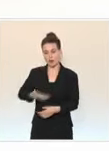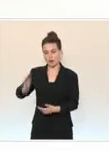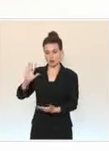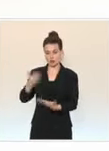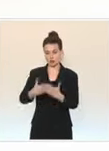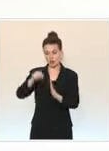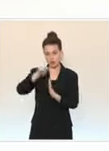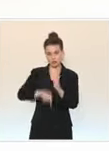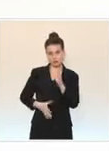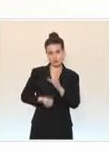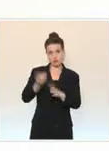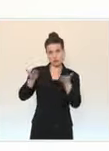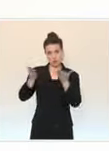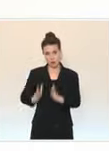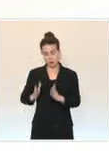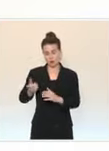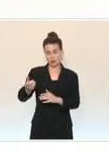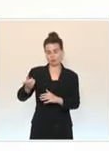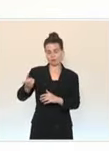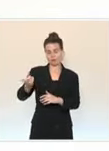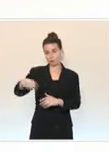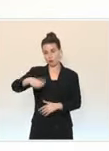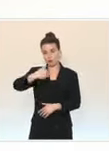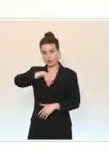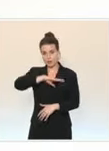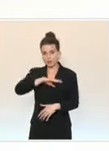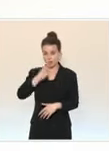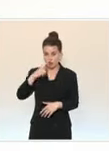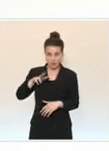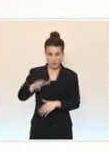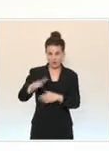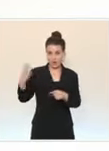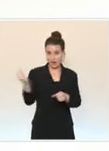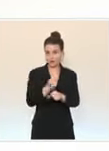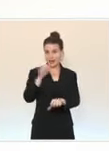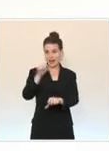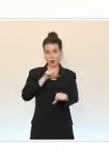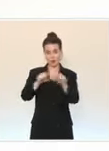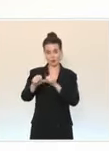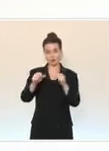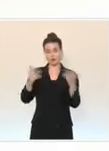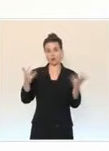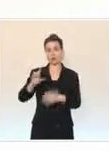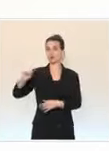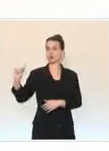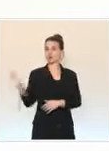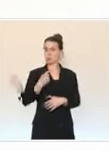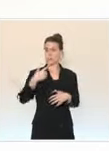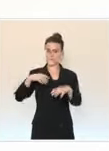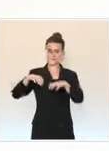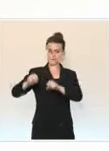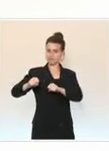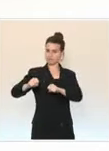condition cependant dont tout le reste dépend, rester vigilants et mobilisés,